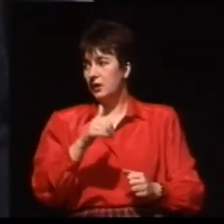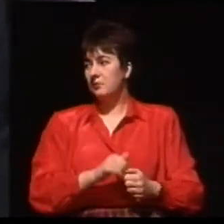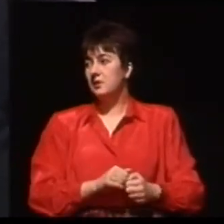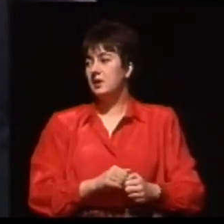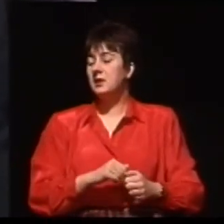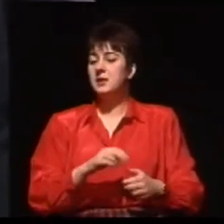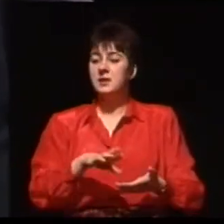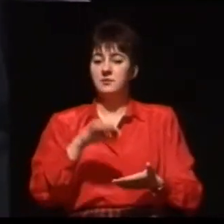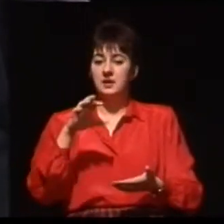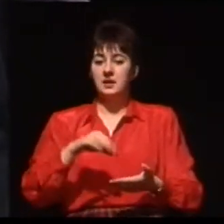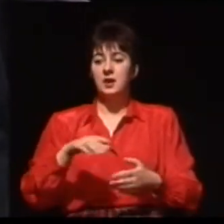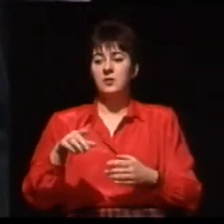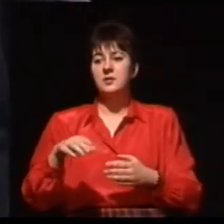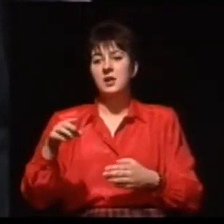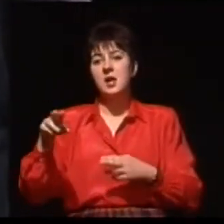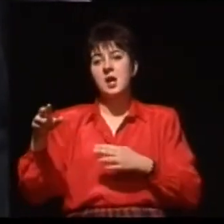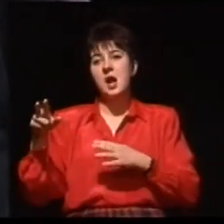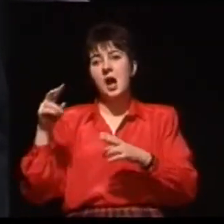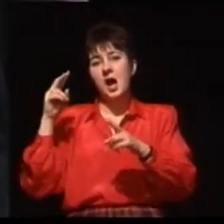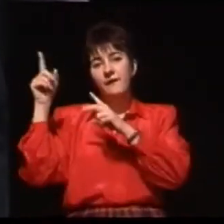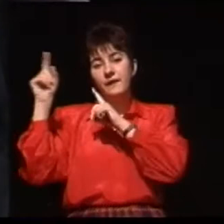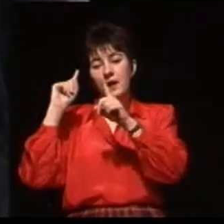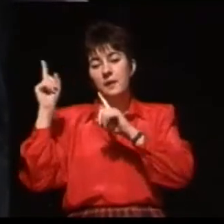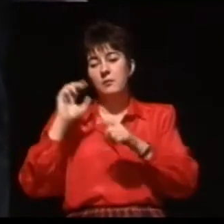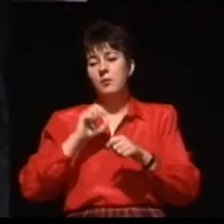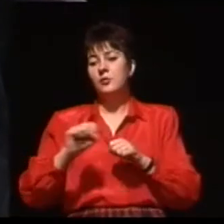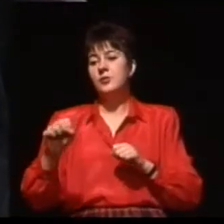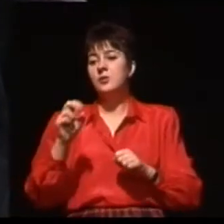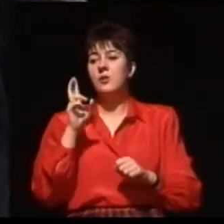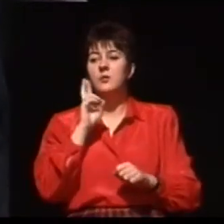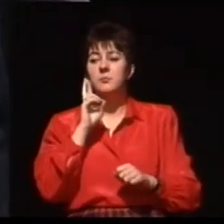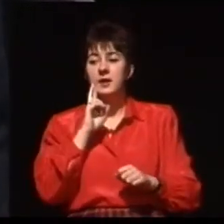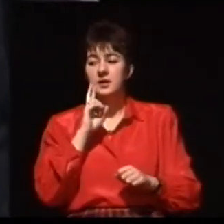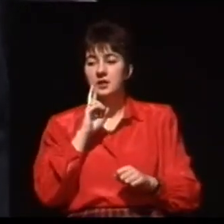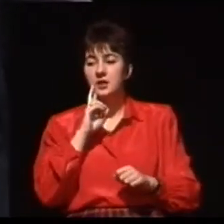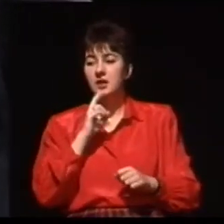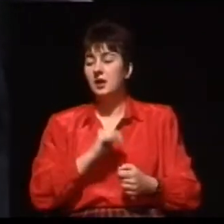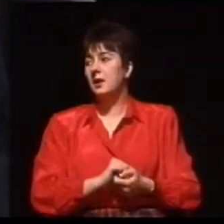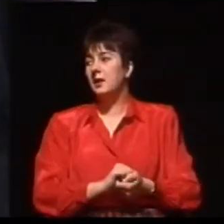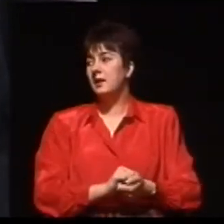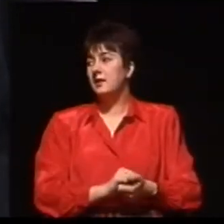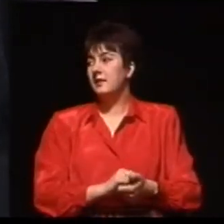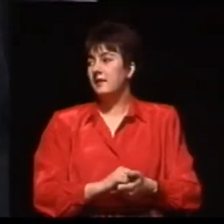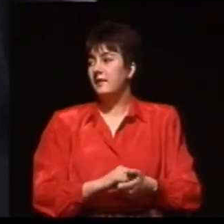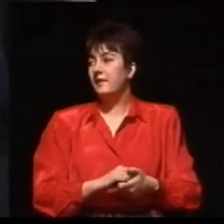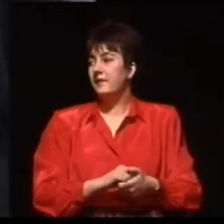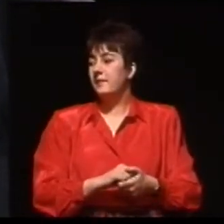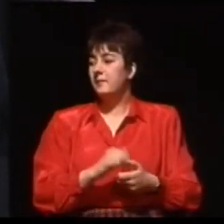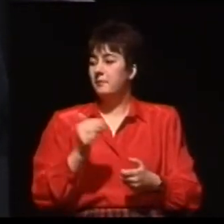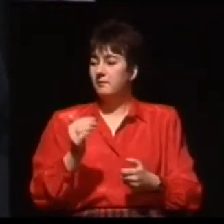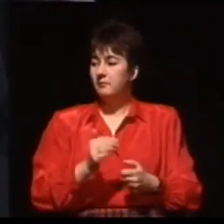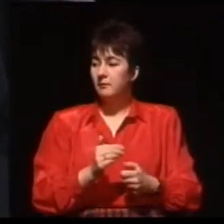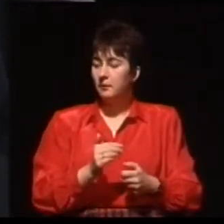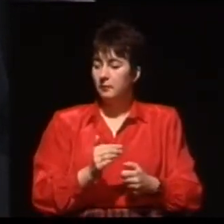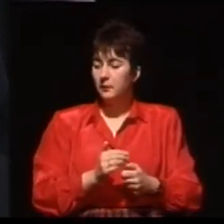rejestrując pewne sygnały u takiego dziecka, u noworodka, możemy